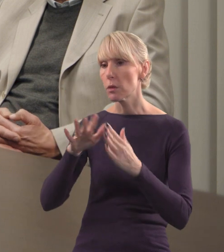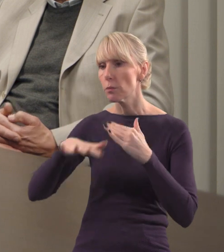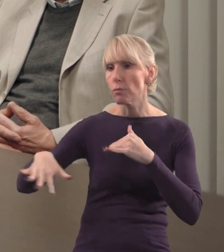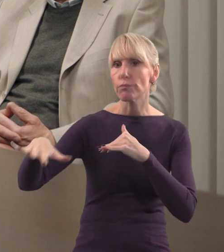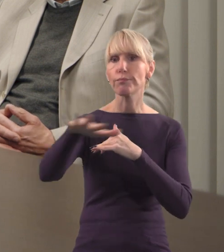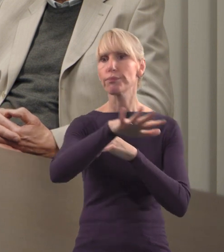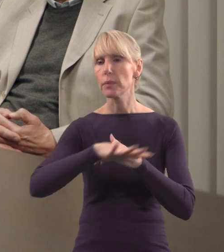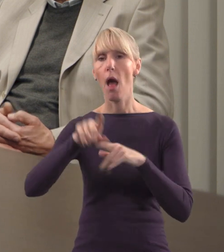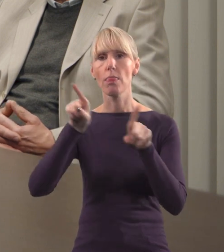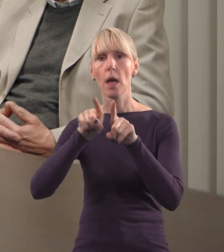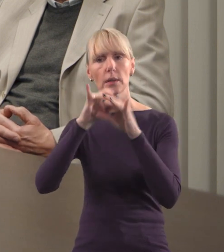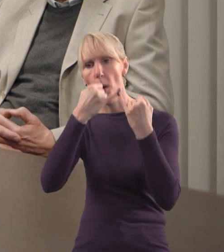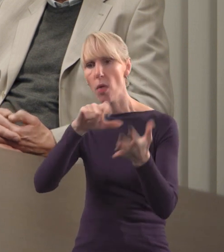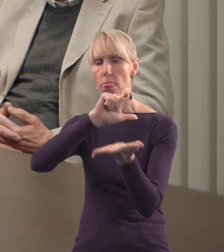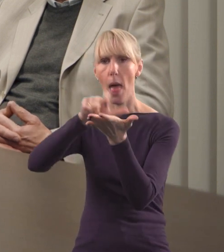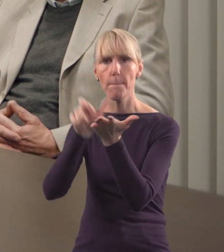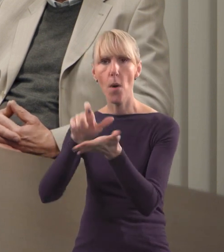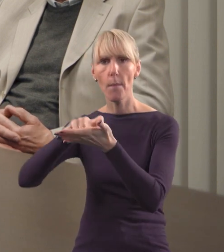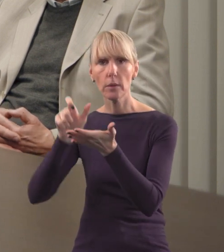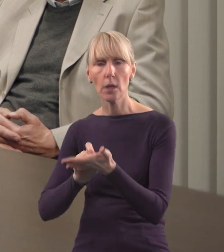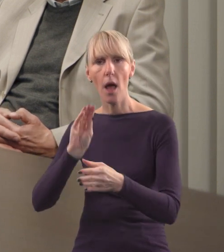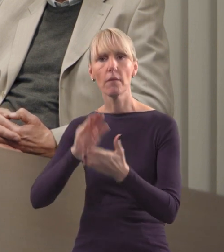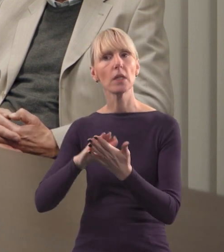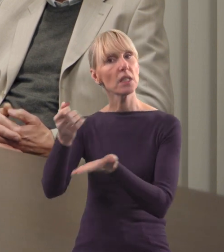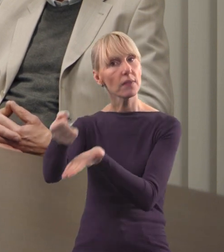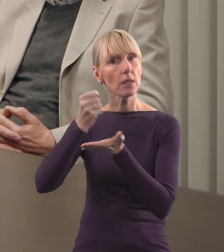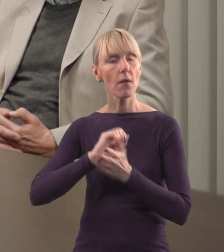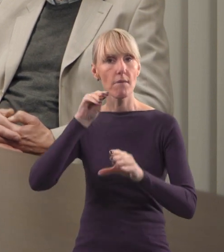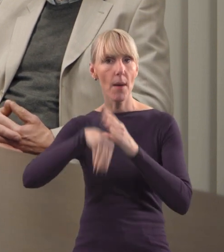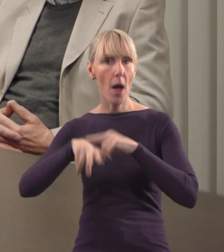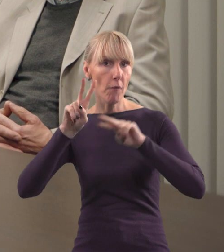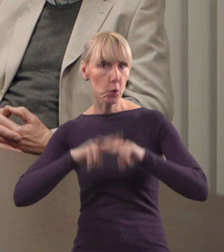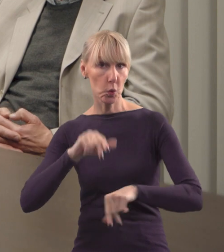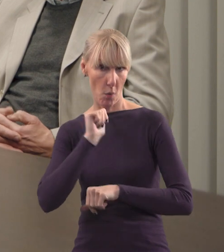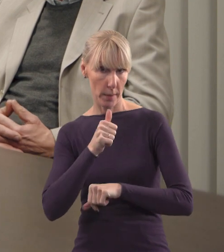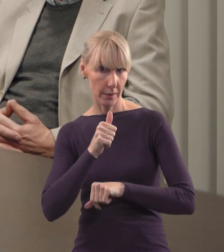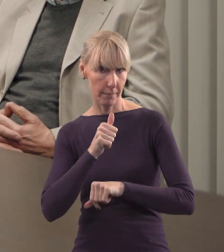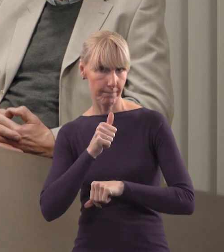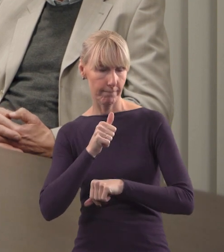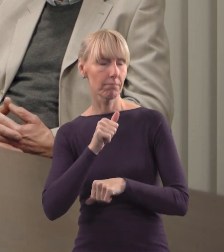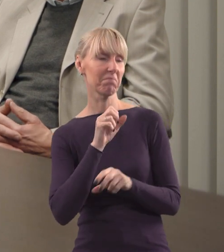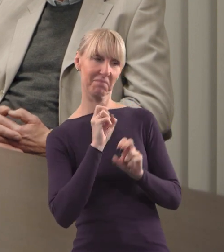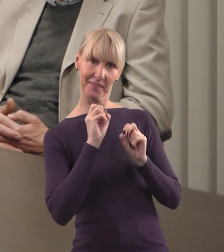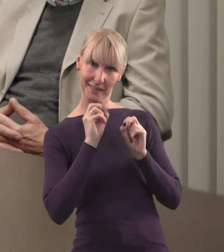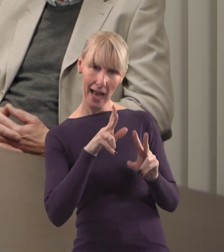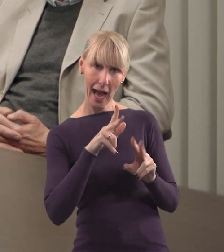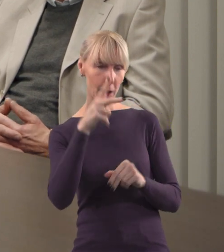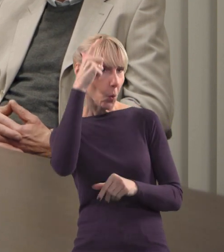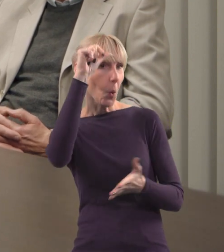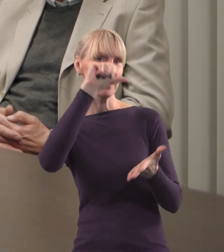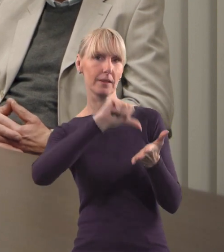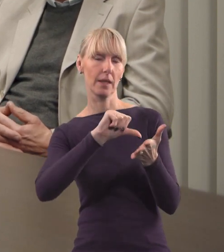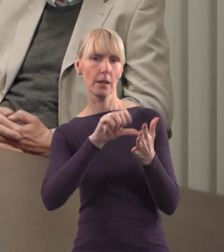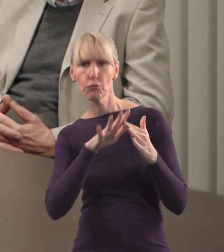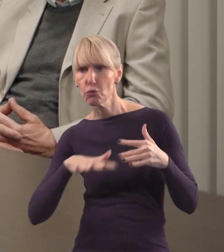powstały także inne pomieszczenia sfinansowane w ramach funduszy europejskich. Tak, to nasze Centrum to jest właściwie